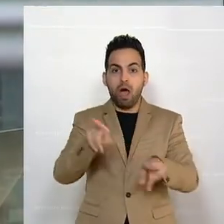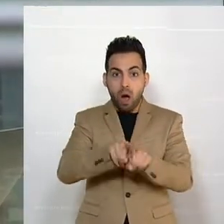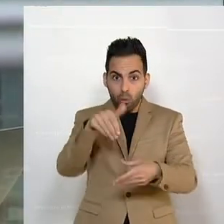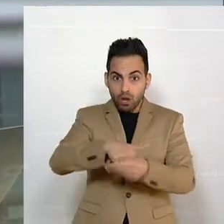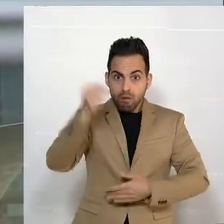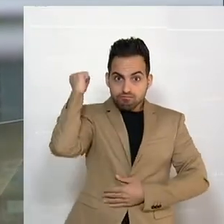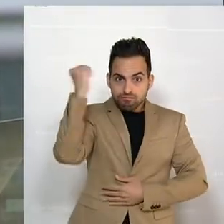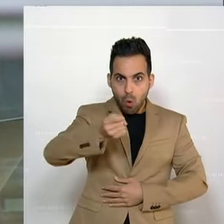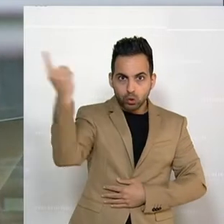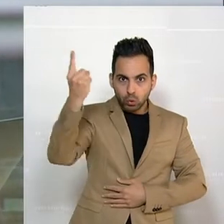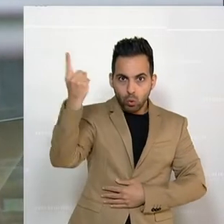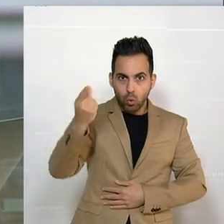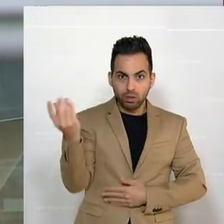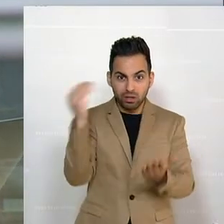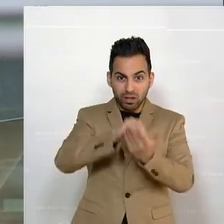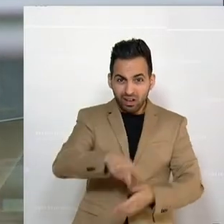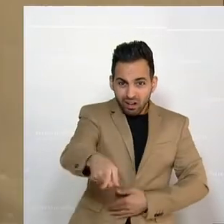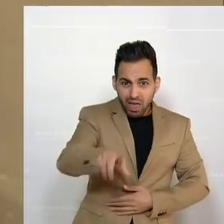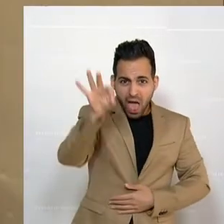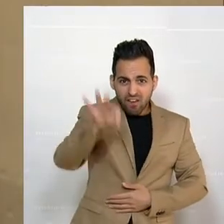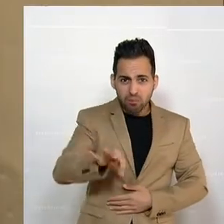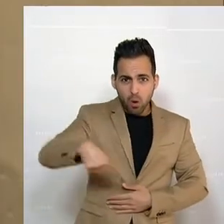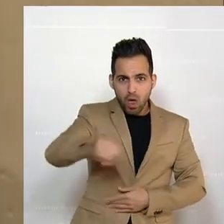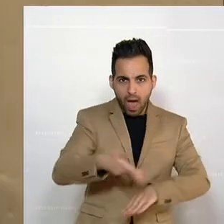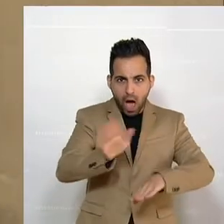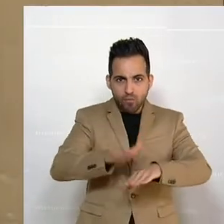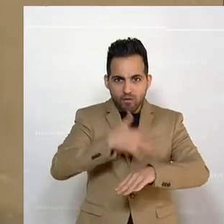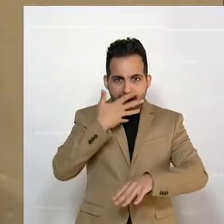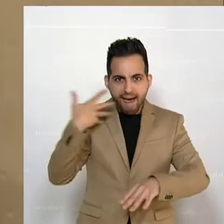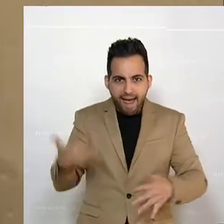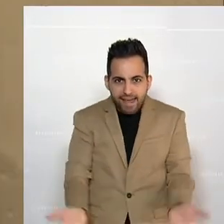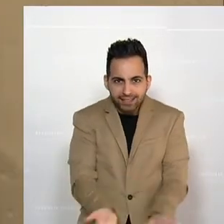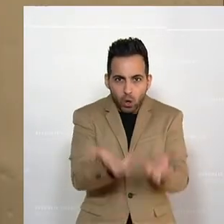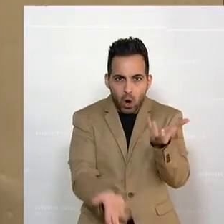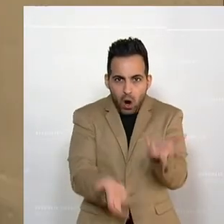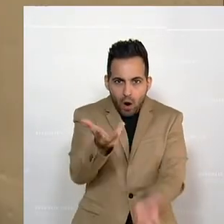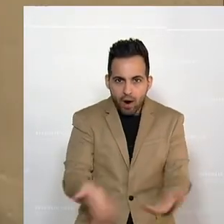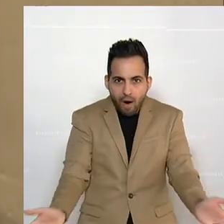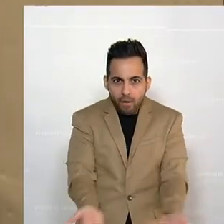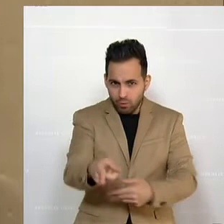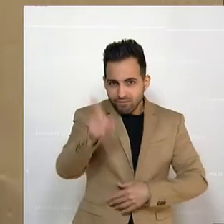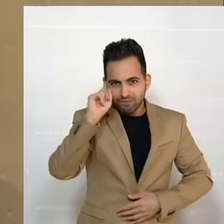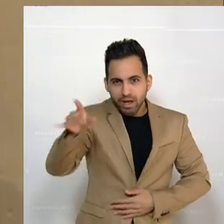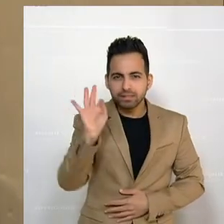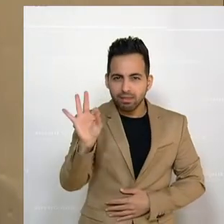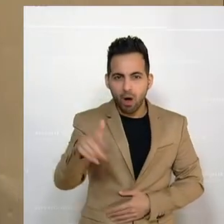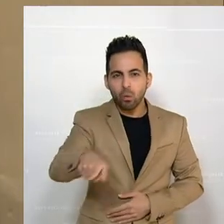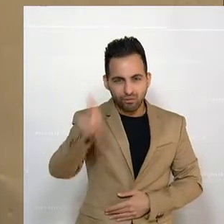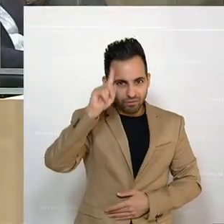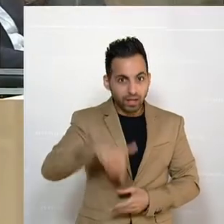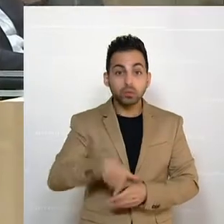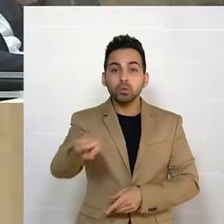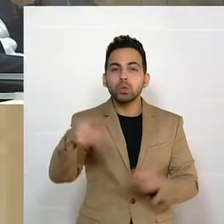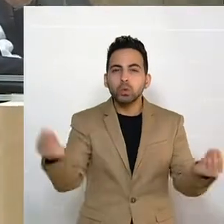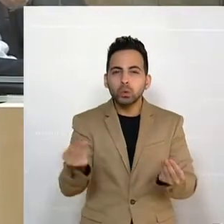dieser Radikalisierung tragen Sie als FPÖ bei und das wissen Sie ganz genau und das tun Sie nur, das tun Sie nur